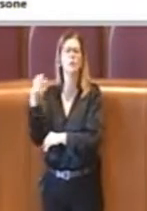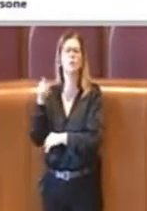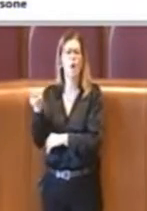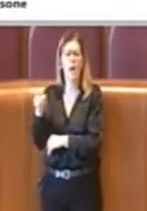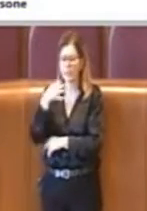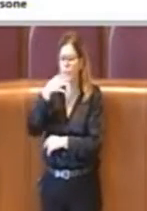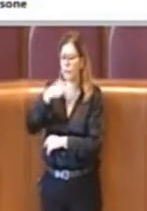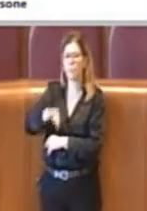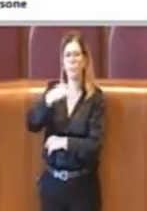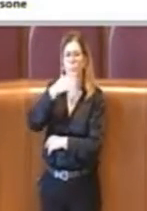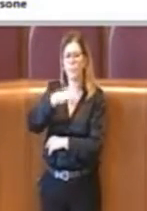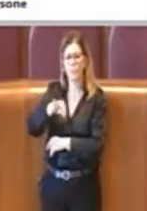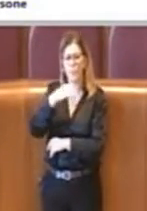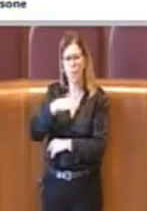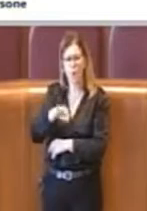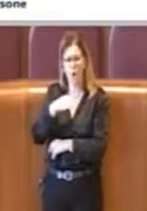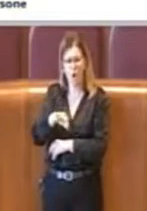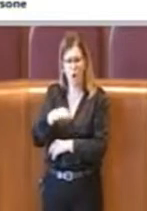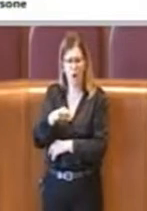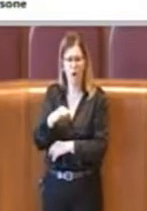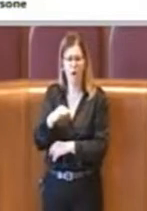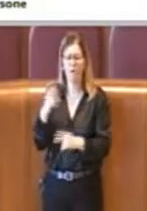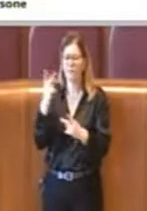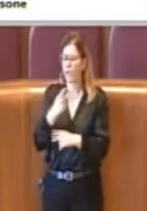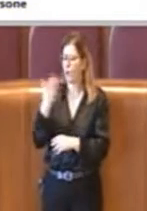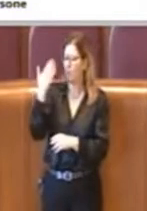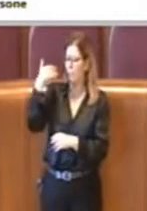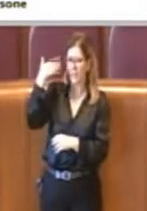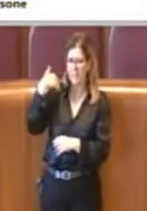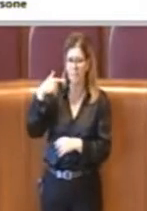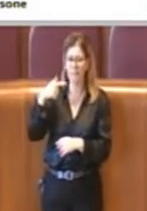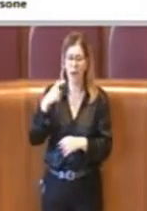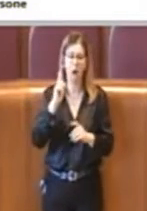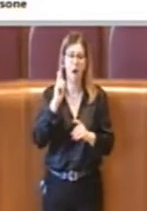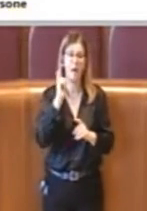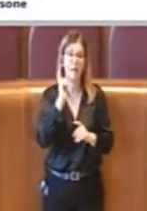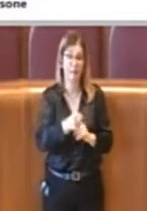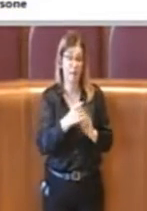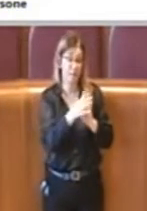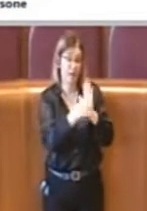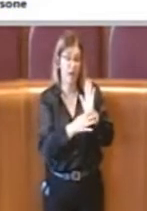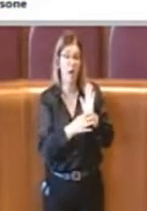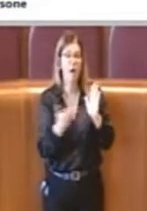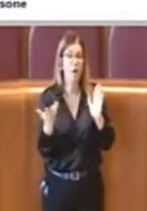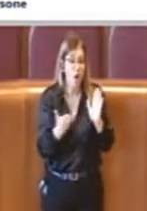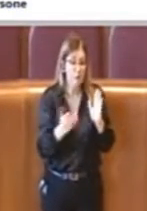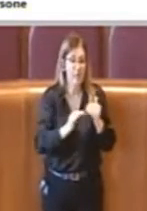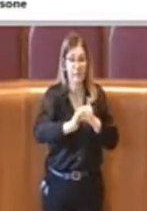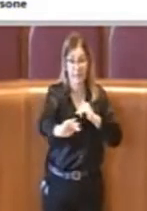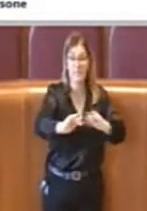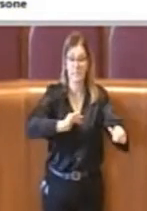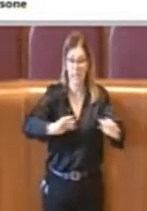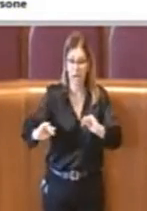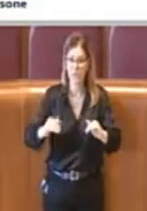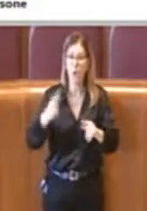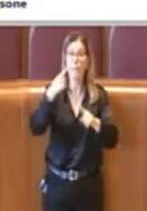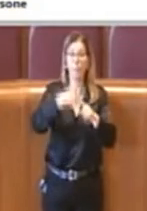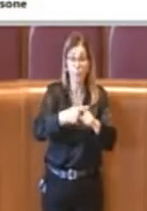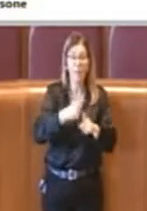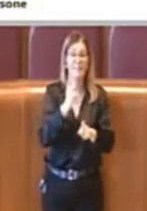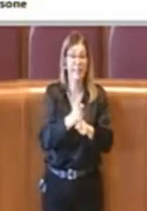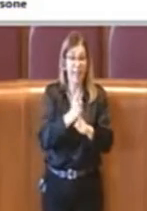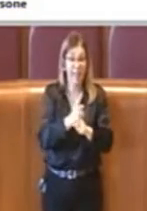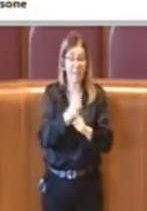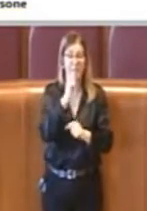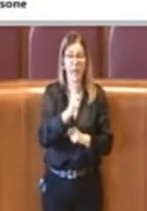linee prevedevano anche un obbligo di utilizzo di un termometro che misurasse e rilevasse la